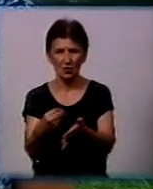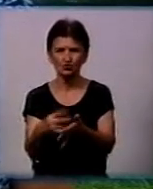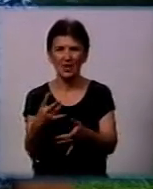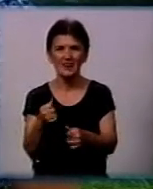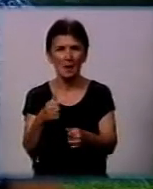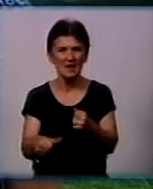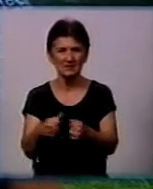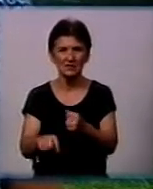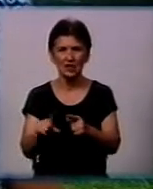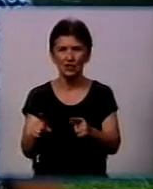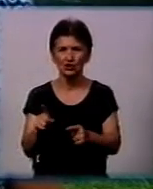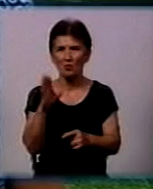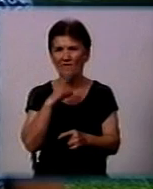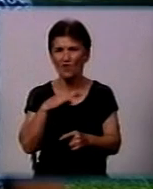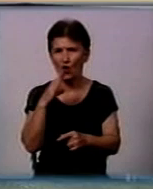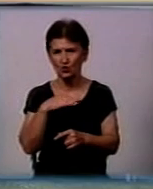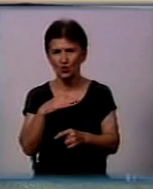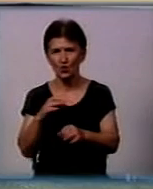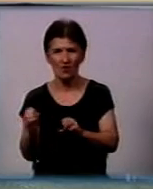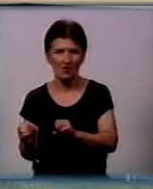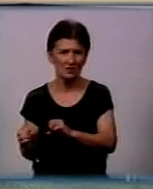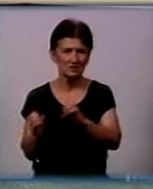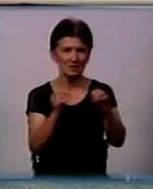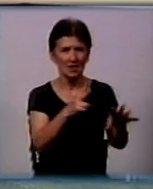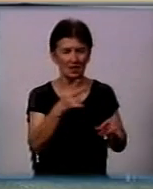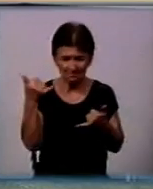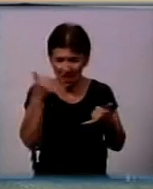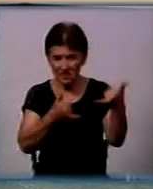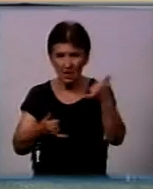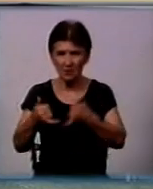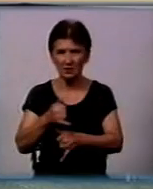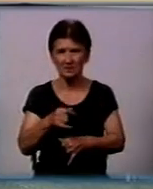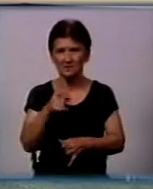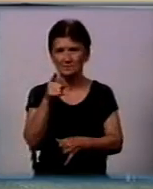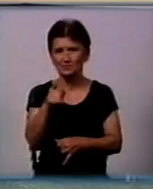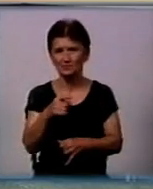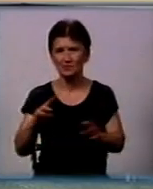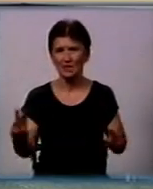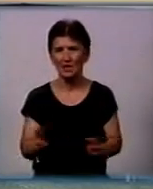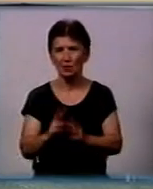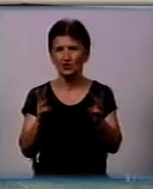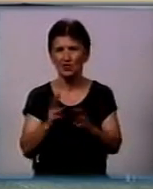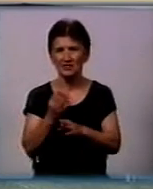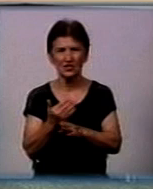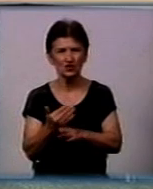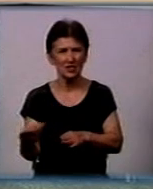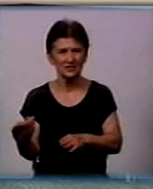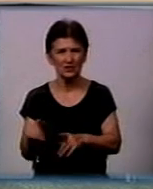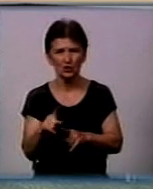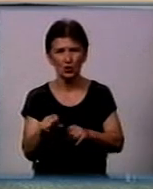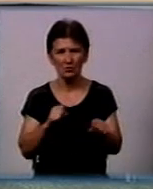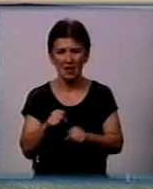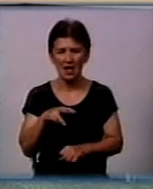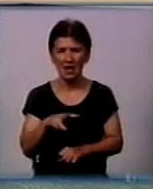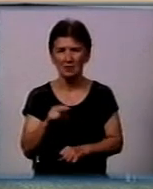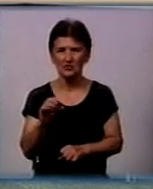відвезти воду на аналіз і встановити причину. Особовий склад 22-ї Державної пожежно-рятувальної частини управління ДСНС